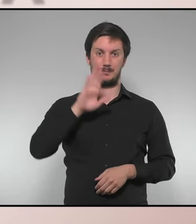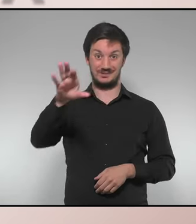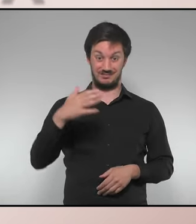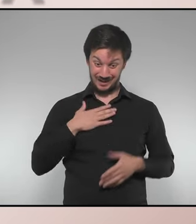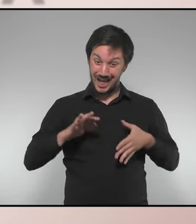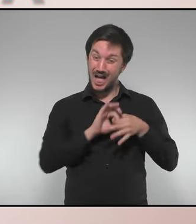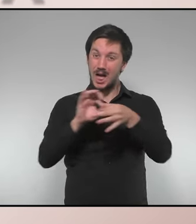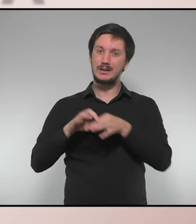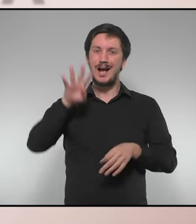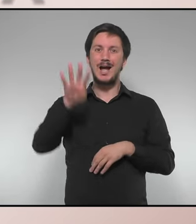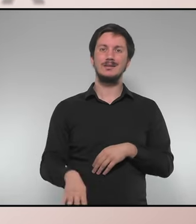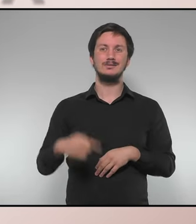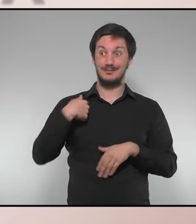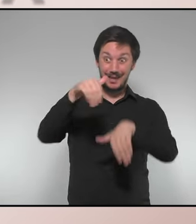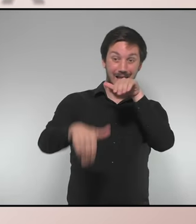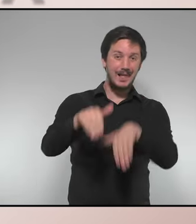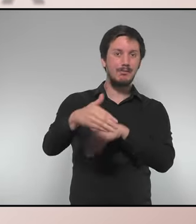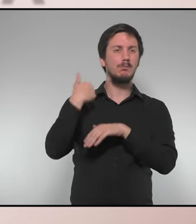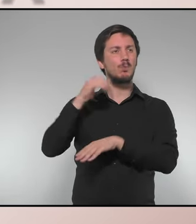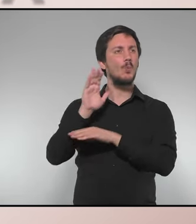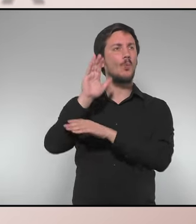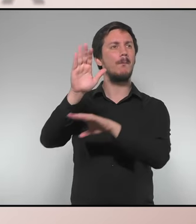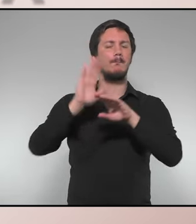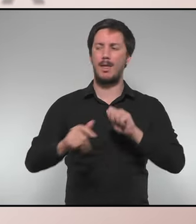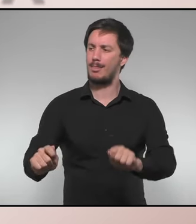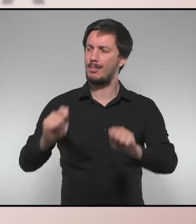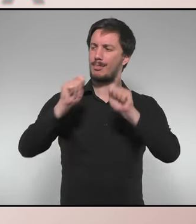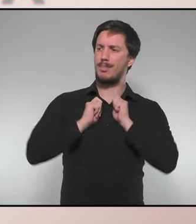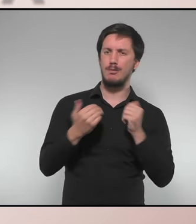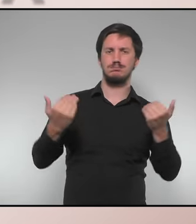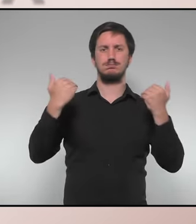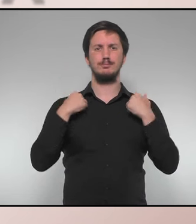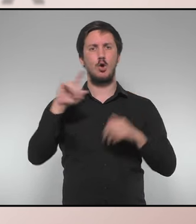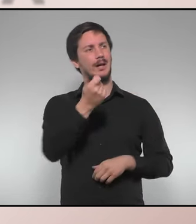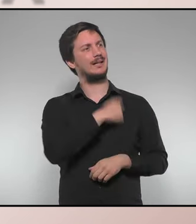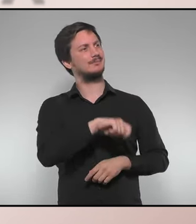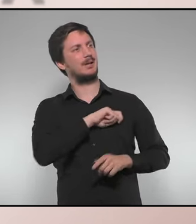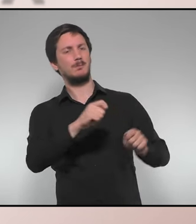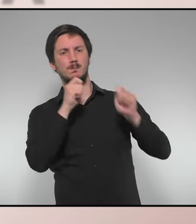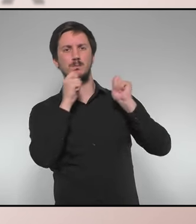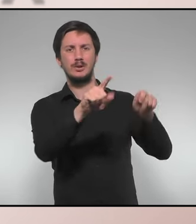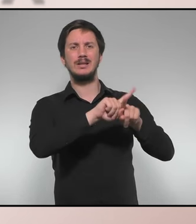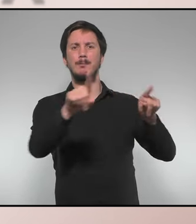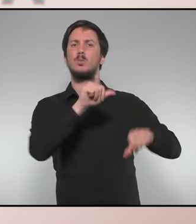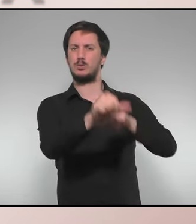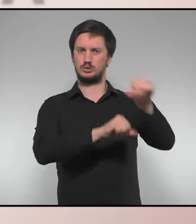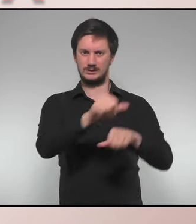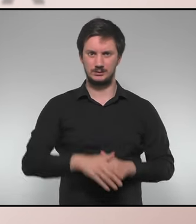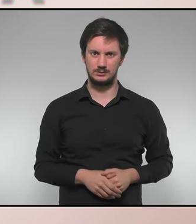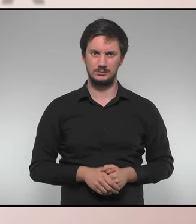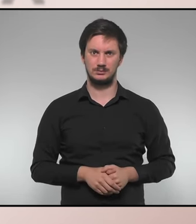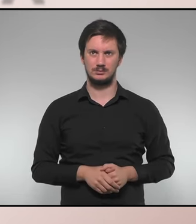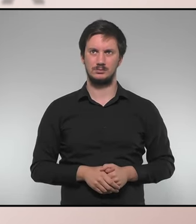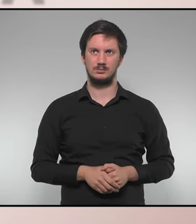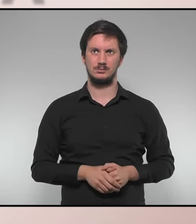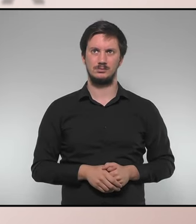Catalana no es va presentar a aquestes eleccions per obtenir càrrecs, ni per investir espanyolistes ni processistes. Allò que